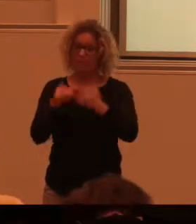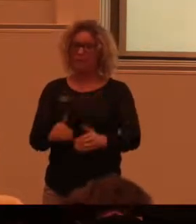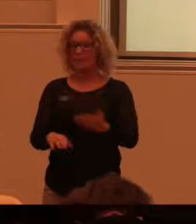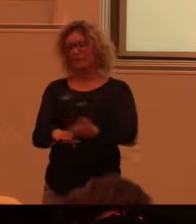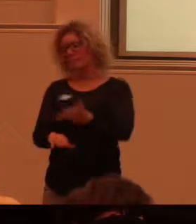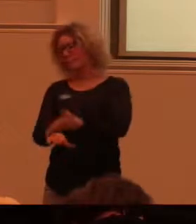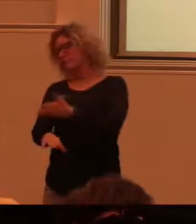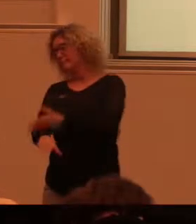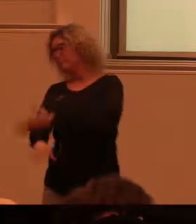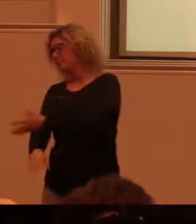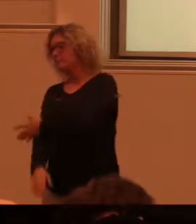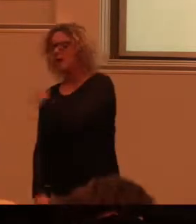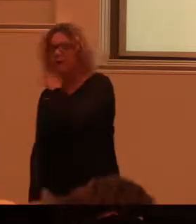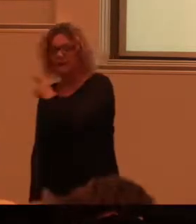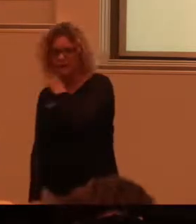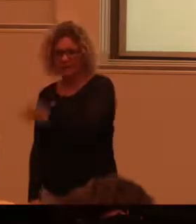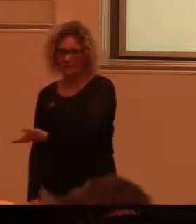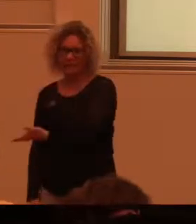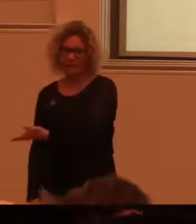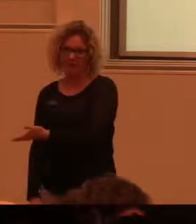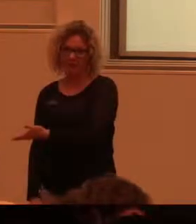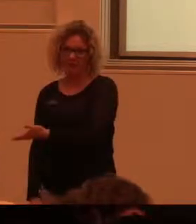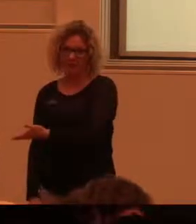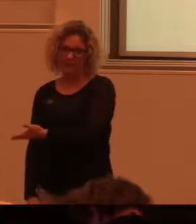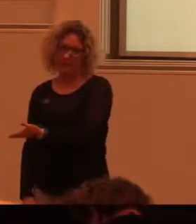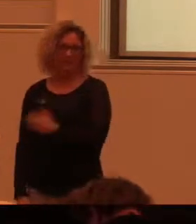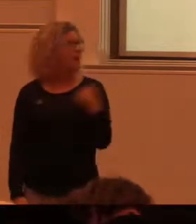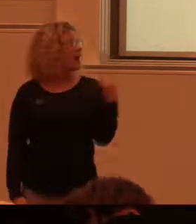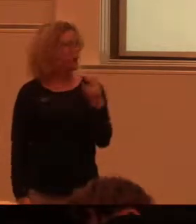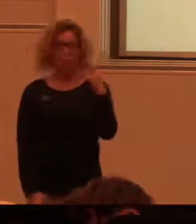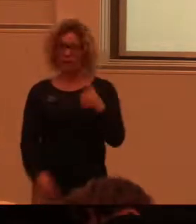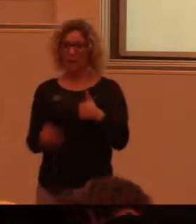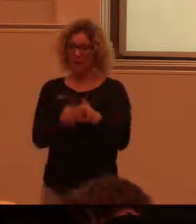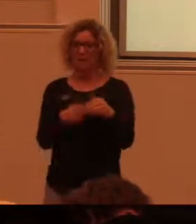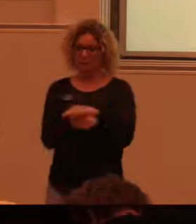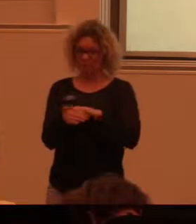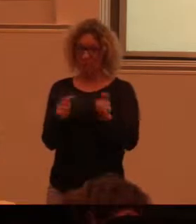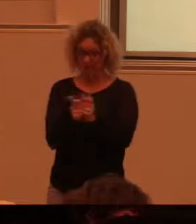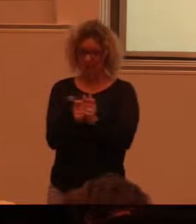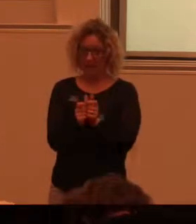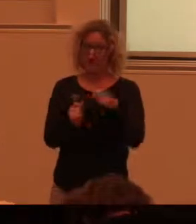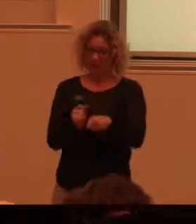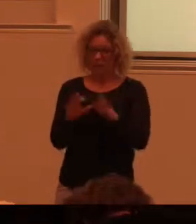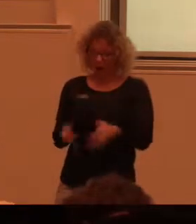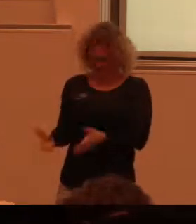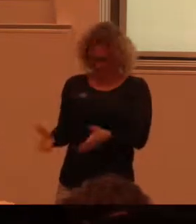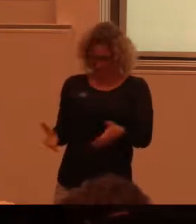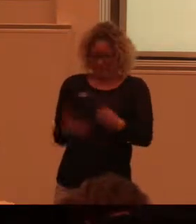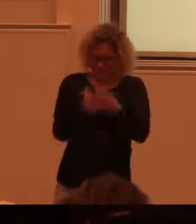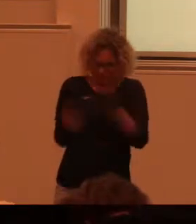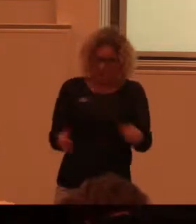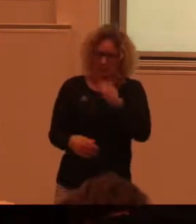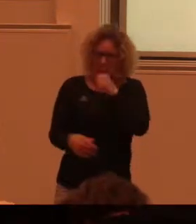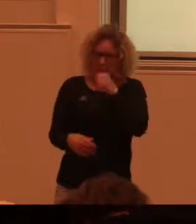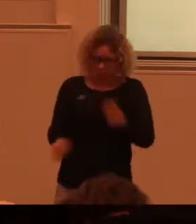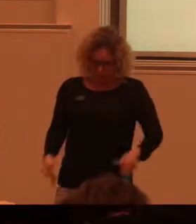alla tider. Och ett sätt är vid Love Hembygdsförening där man faktiskt har satt upp och visar